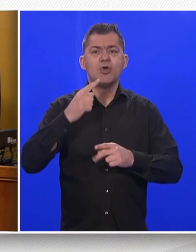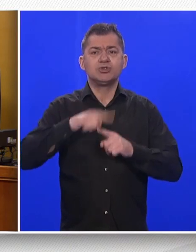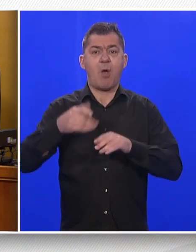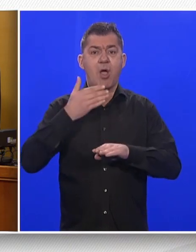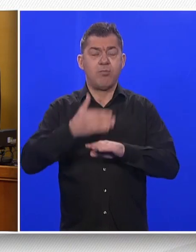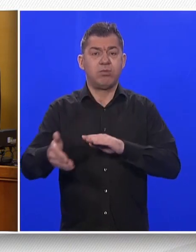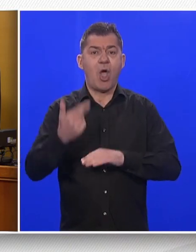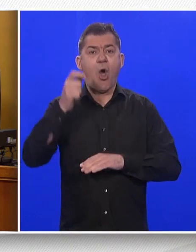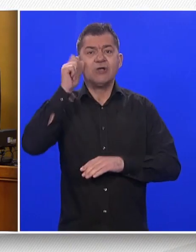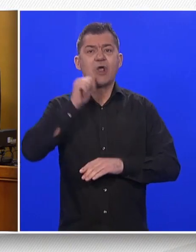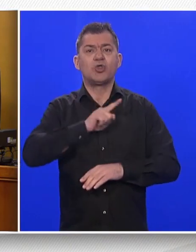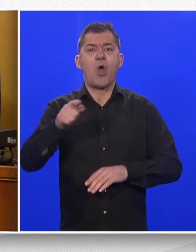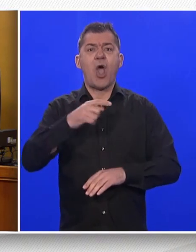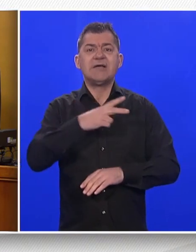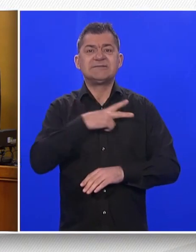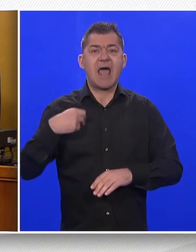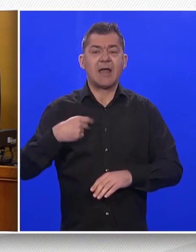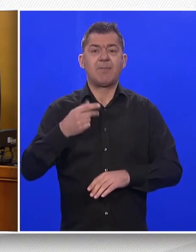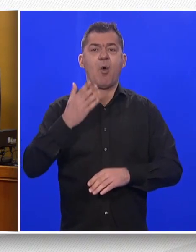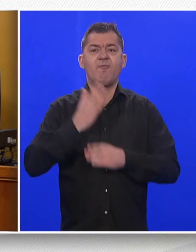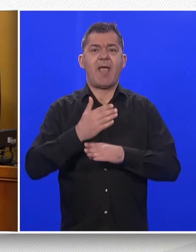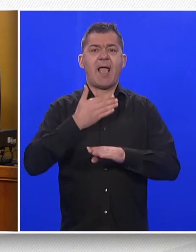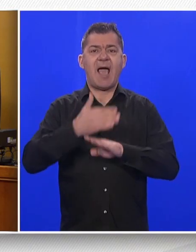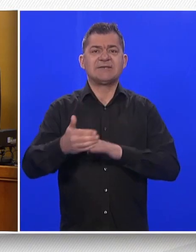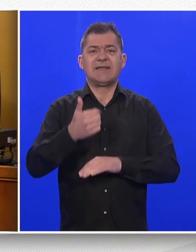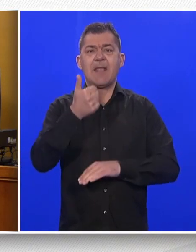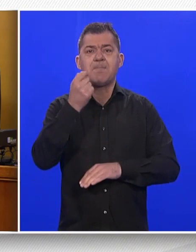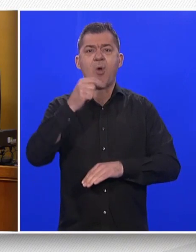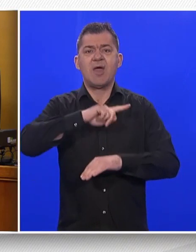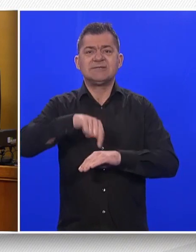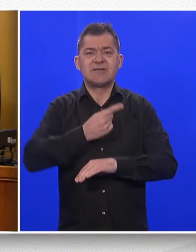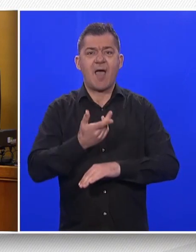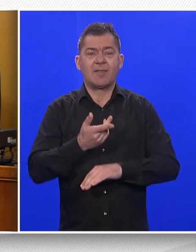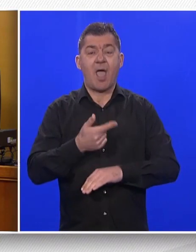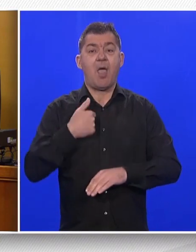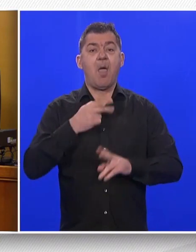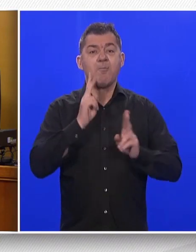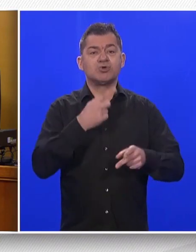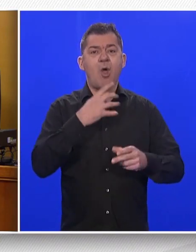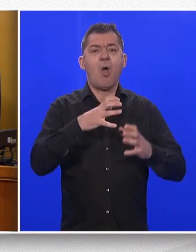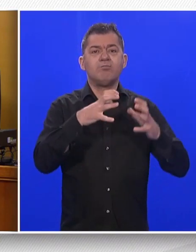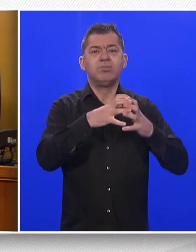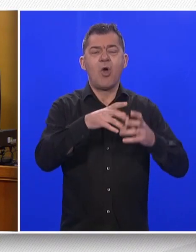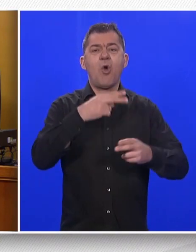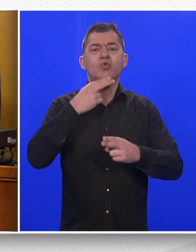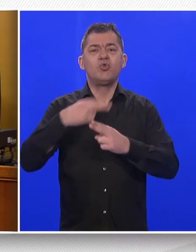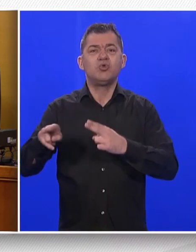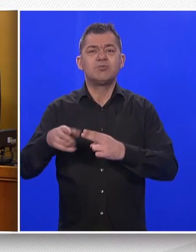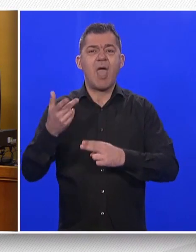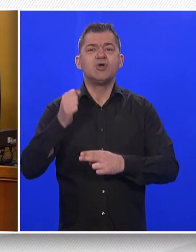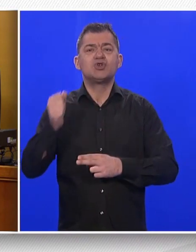sata, ali redko kad stigne prije 6 sati i tako dalje i tako dalje. Nadam se da će nam i ovaj zakon u ovom segmentu